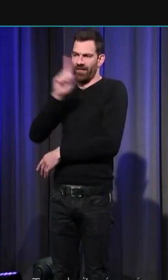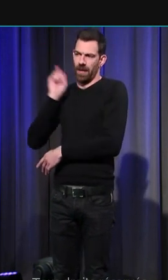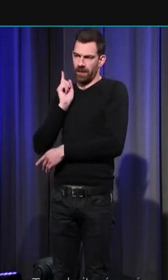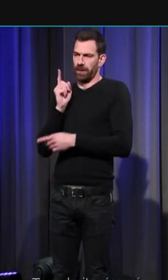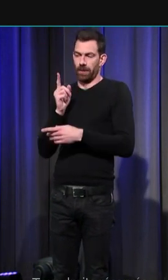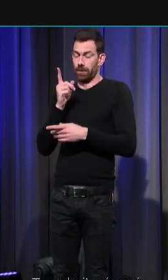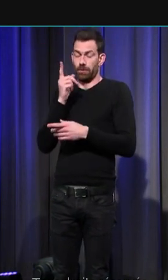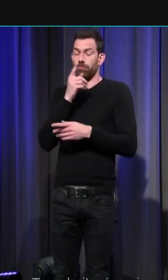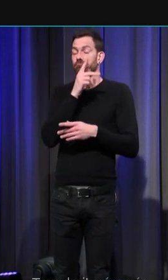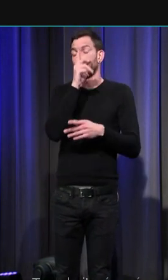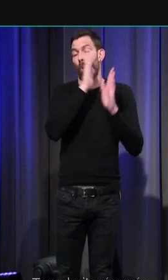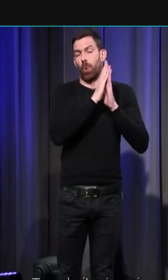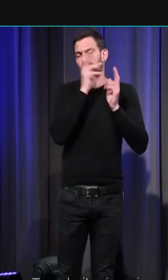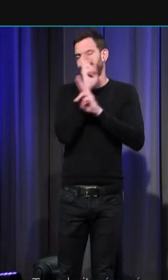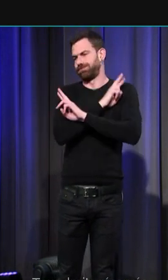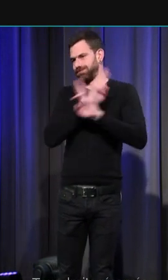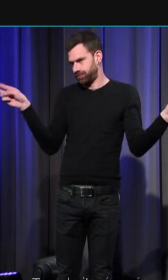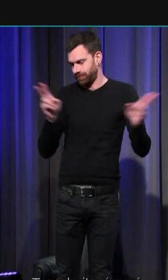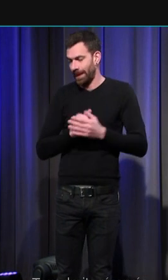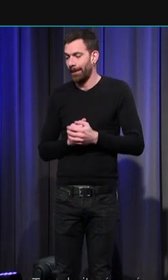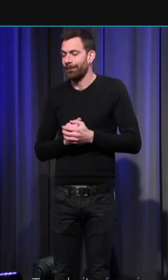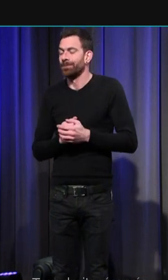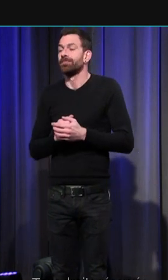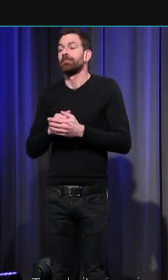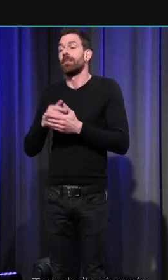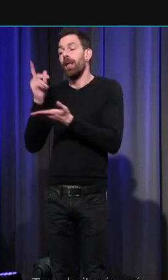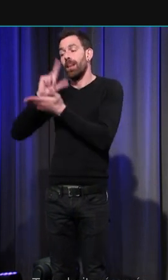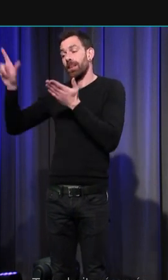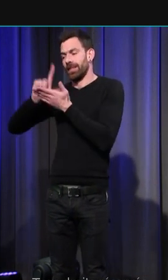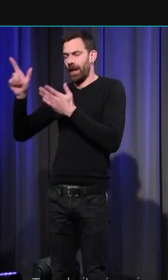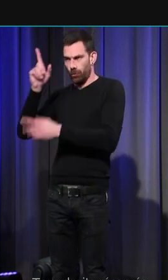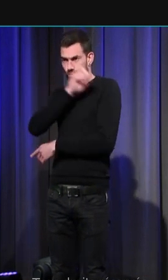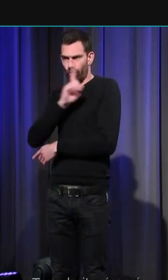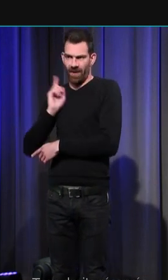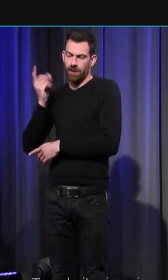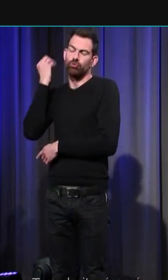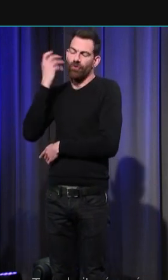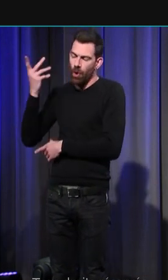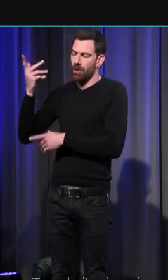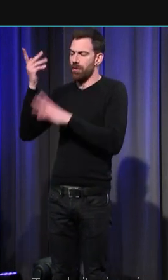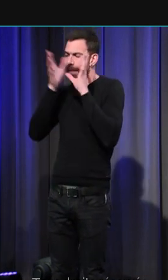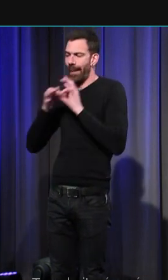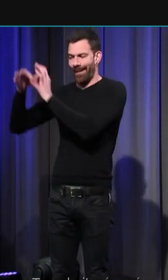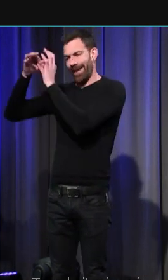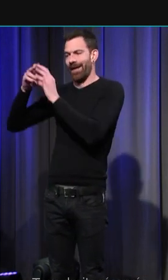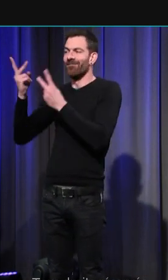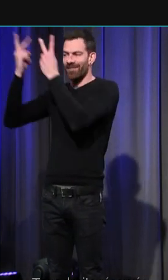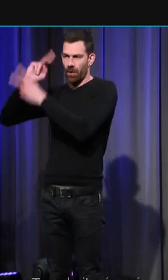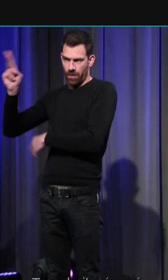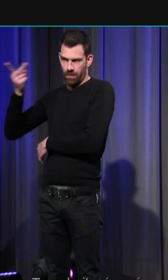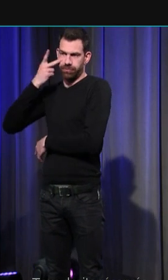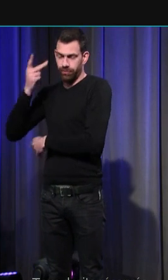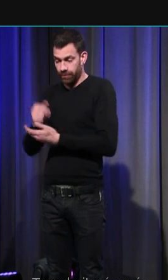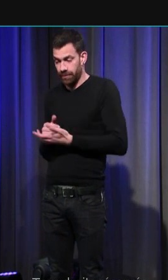dans la littérature épique qui se veut souvent un miroir des valeurs de l'aristocratie laïque la mort du chevalier donne lieu